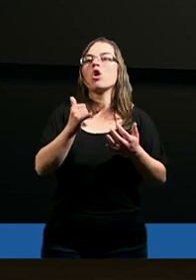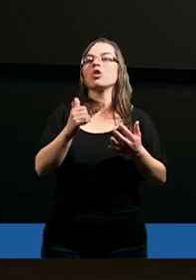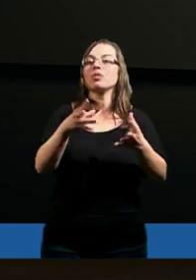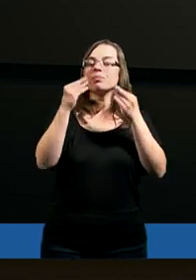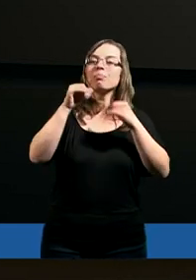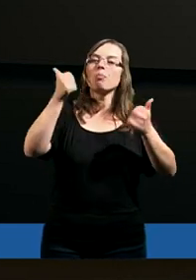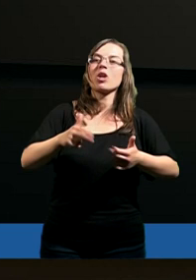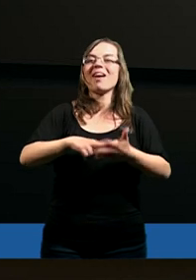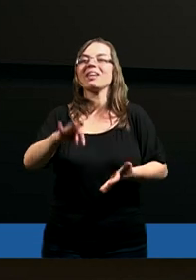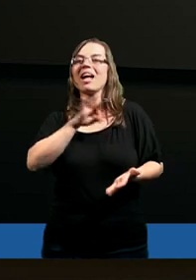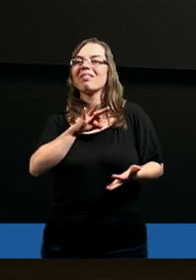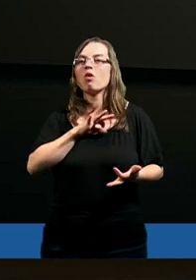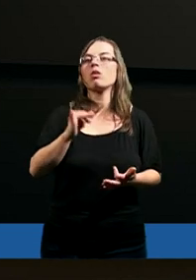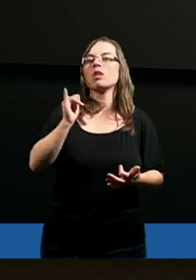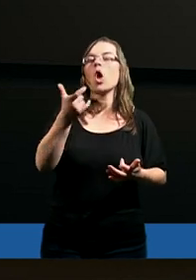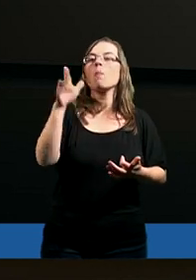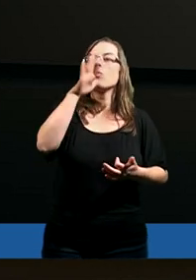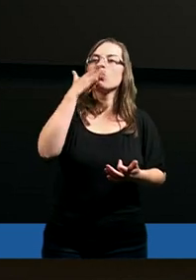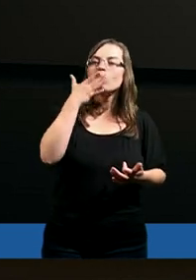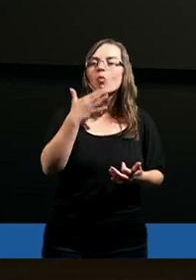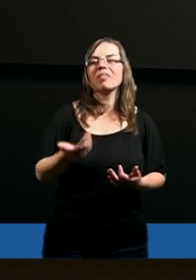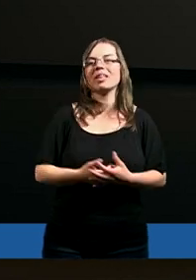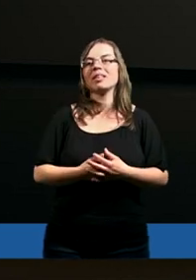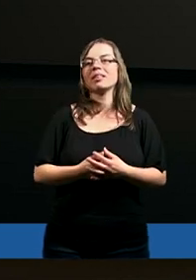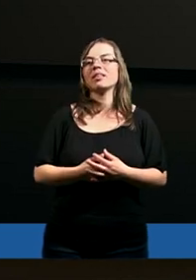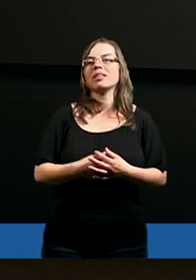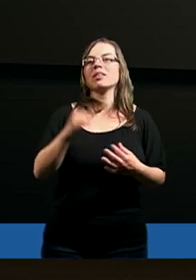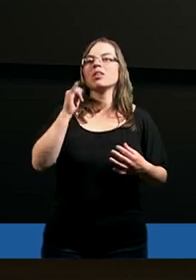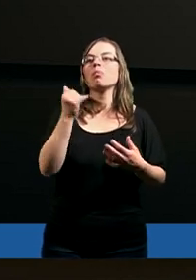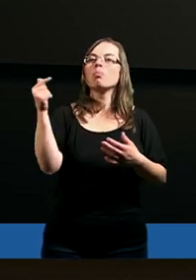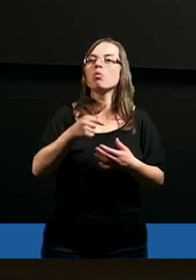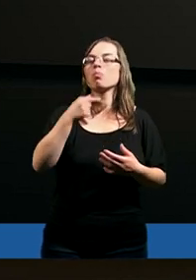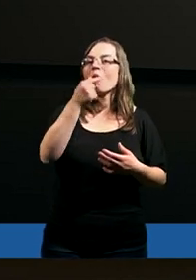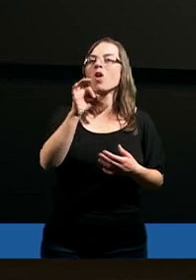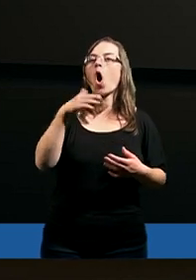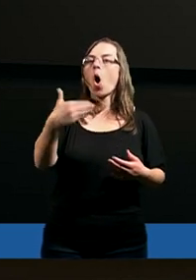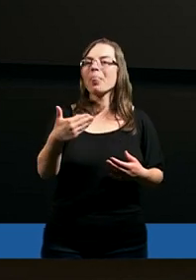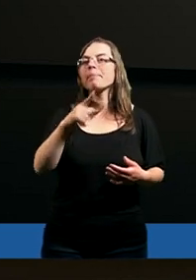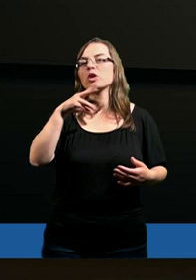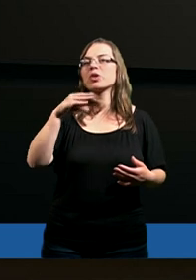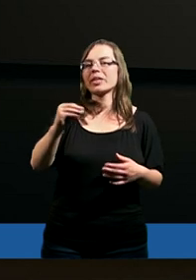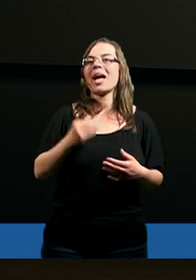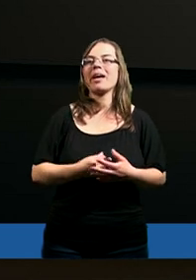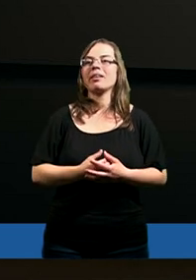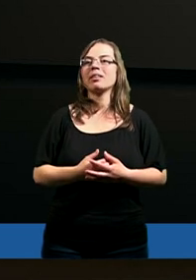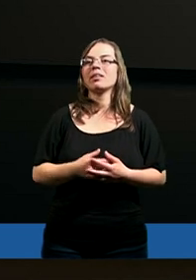no właśnie, znowu postawić na swoim, nie na tym, co Bóg mówi. Chcę powiedzieć o tym, że